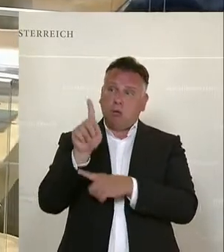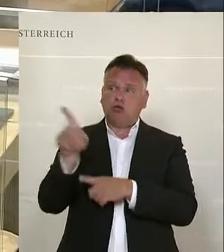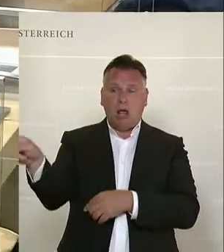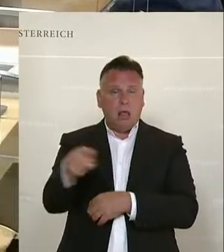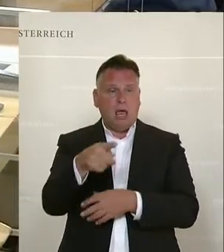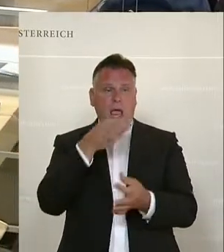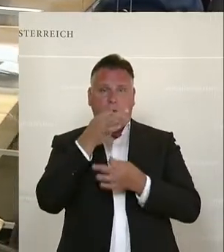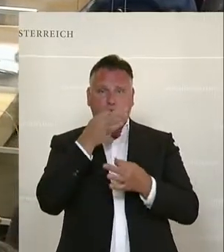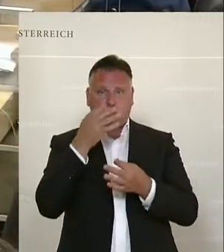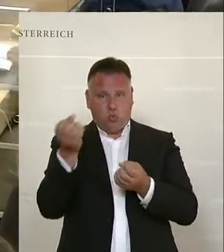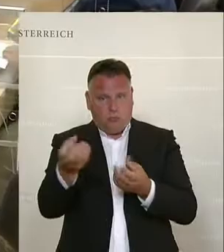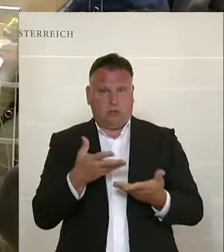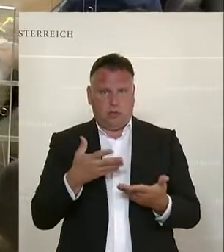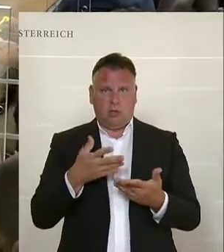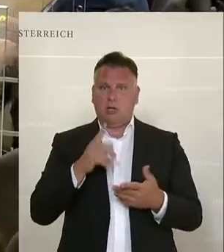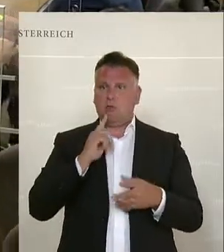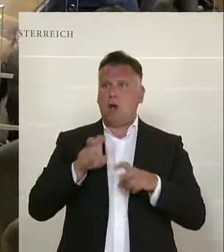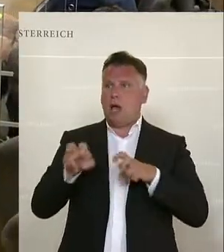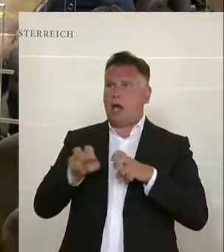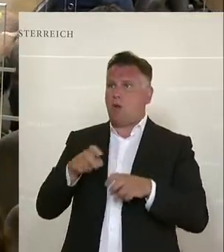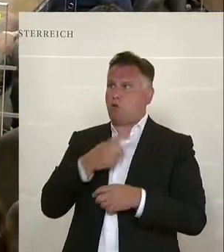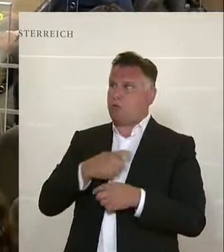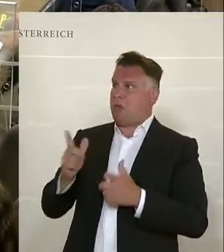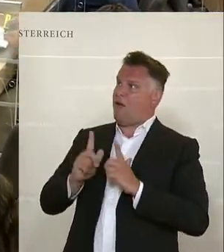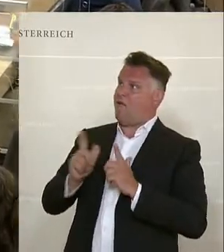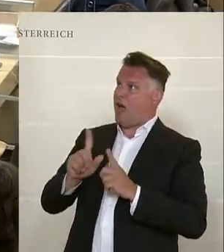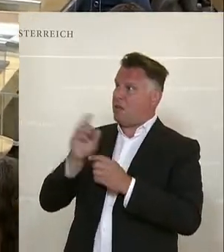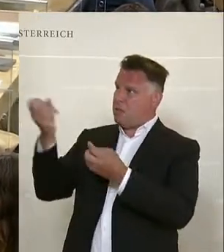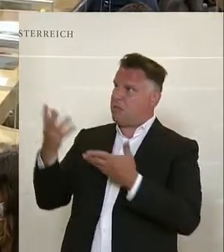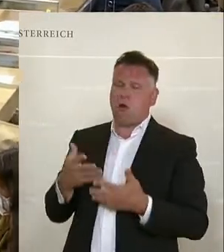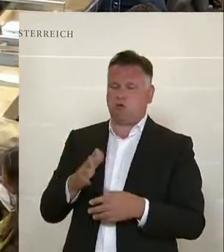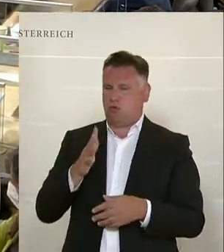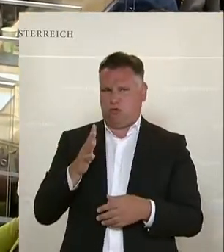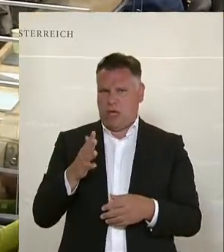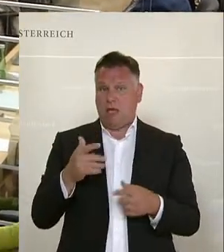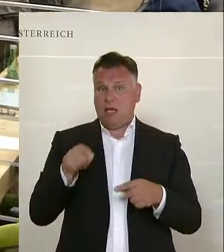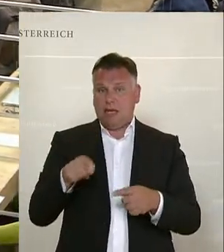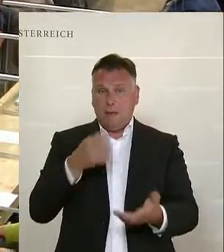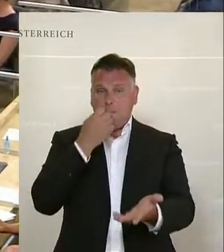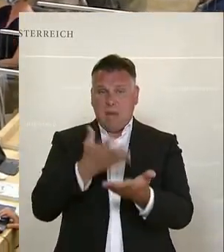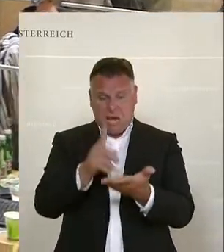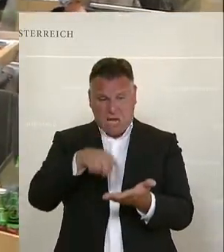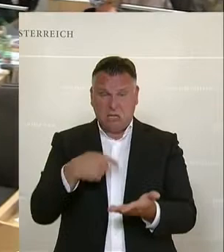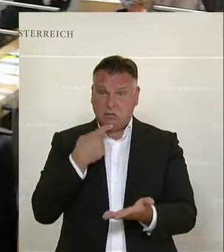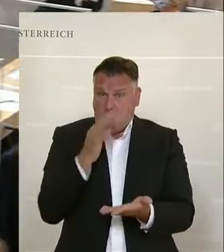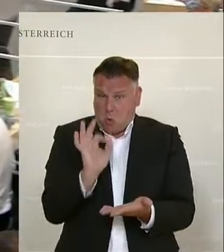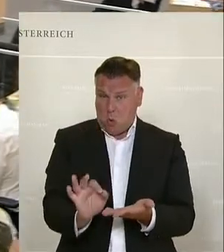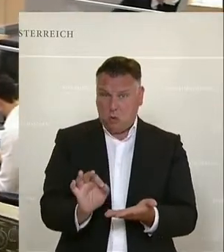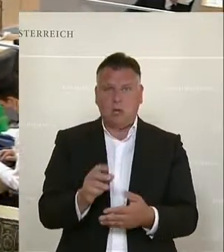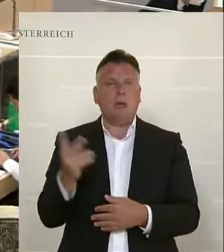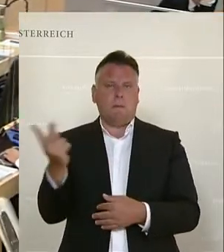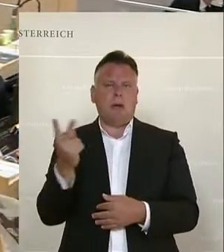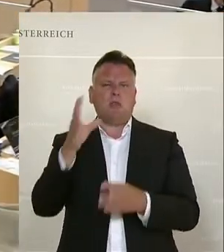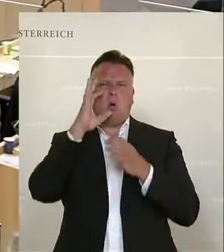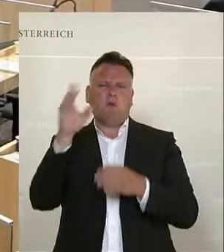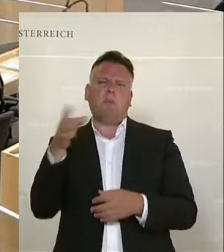sie wollen und nicht abhängig sind von den Regierungsparteien. Also von unserer Seite her wird der Bericht keinesfalls rosig gesehen, wie es bisher die beiden ÖVP